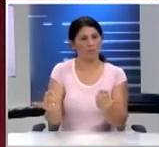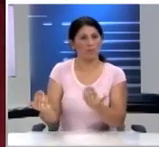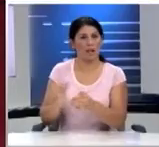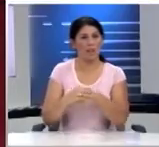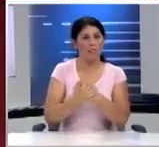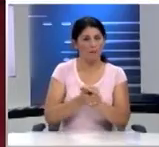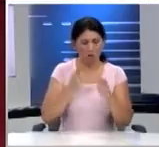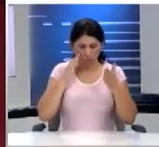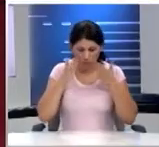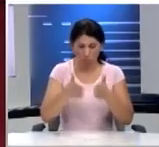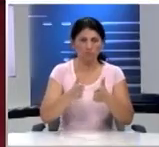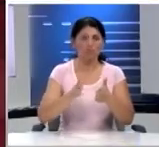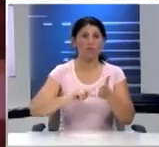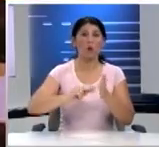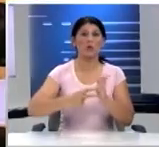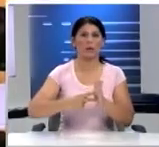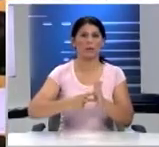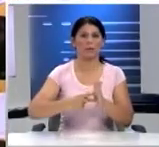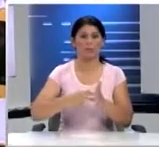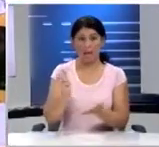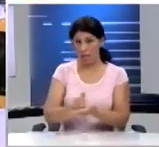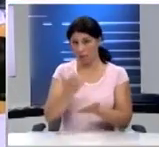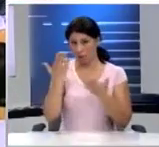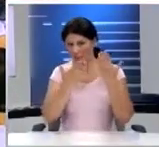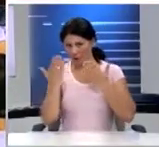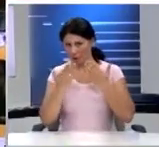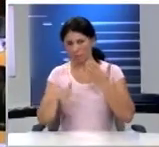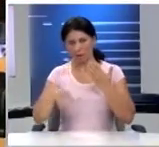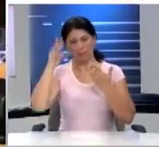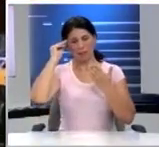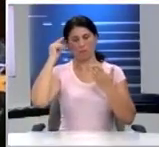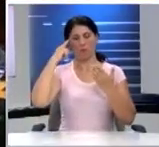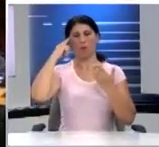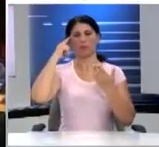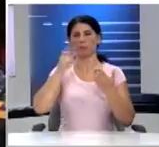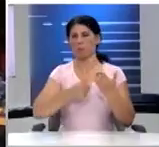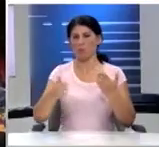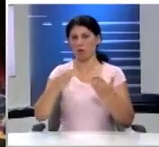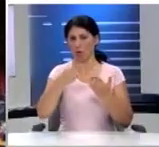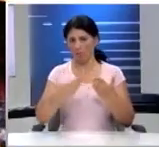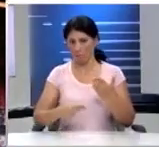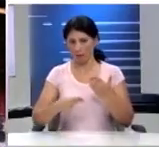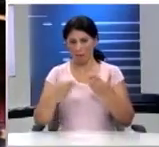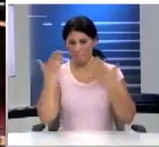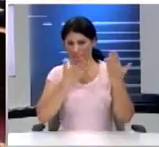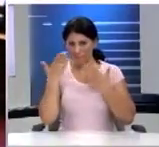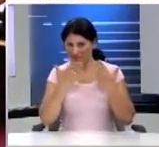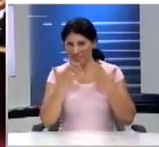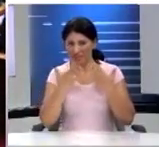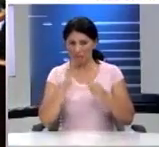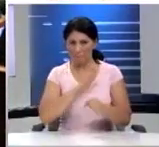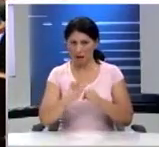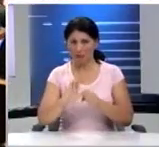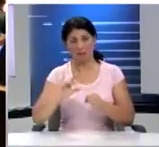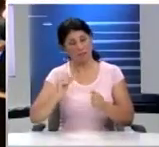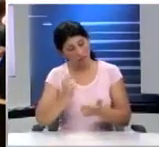ενδιαφέρον και την προσοχή τους Όσον αφορά στην αξιολόγηση των μαθητών θα πρέπει να λαμβάνονται υπόψη όχι μόνο θέματα μαθησιακής επάρκειας αλλά και συμπεριφοράς